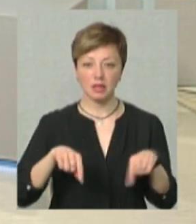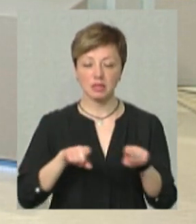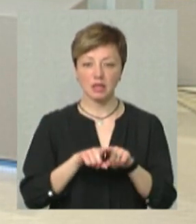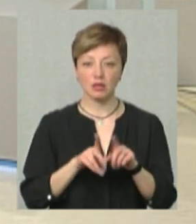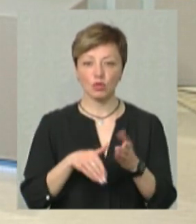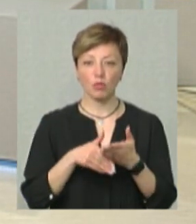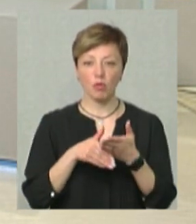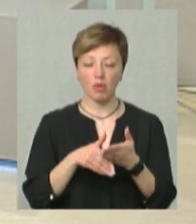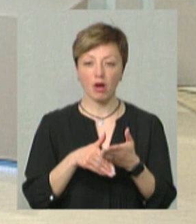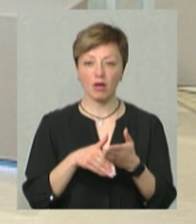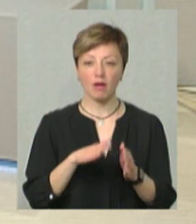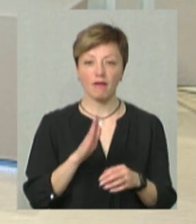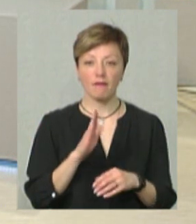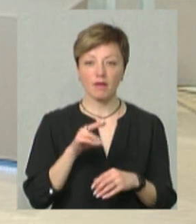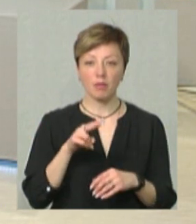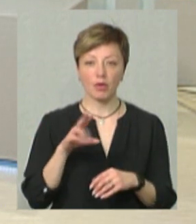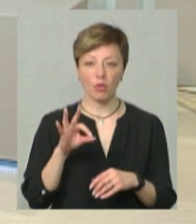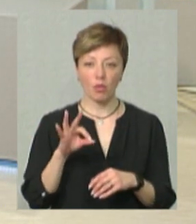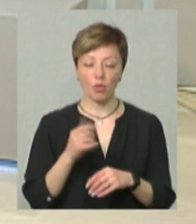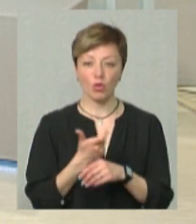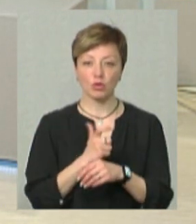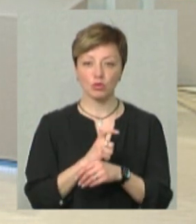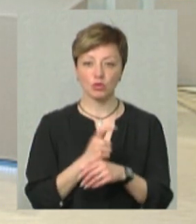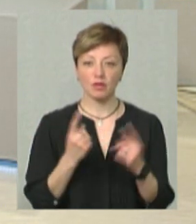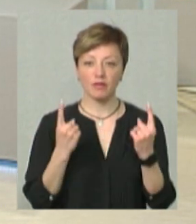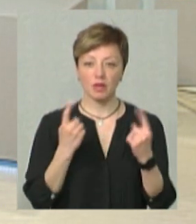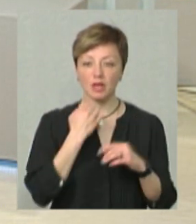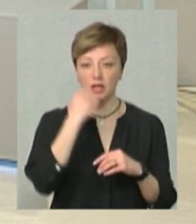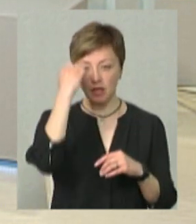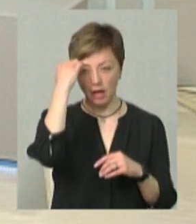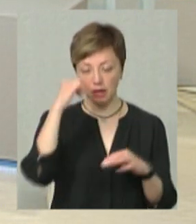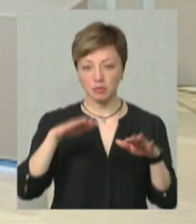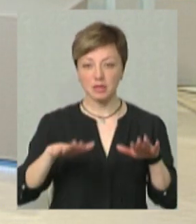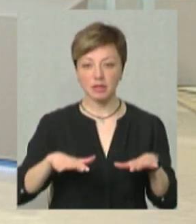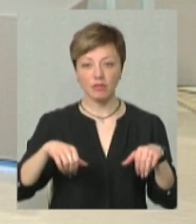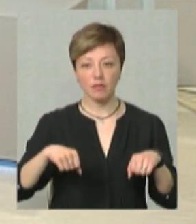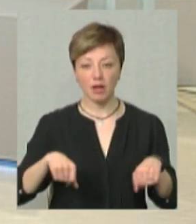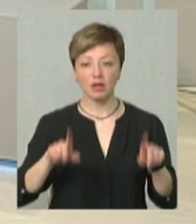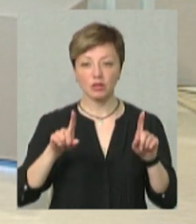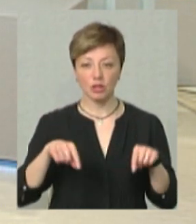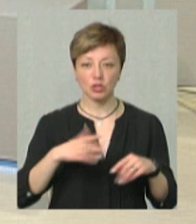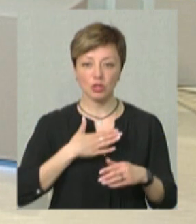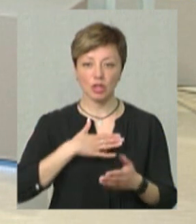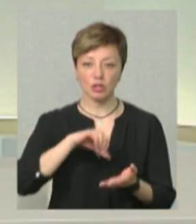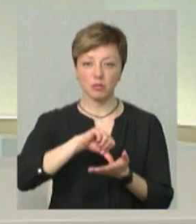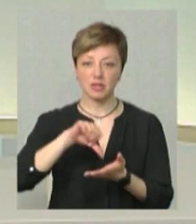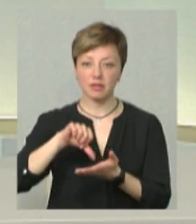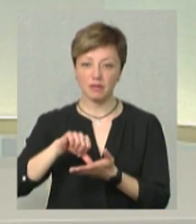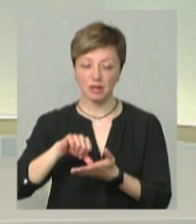допомагають ВПО. Це дуже велике дякую. І з місцевою владою теж наші представники